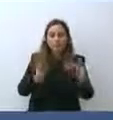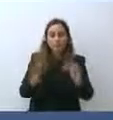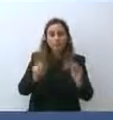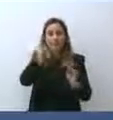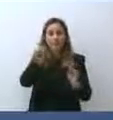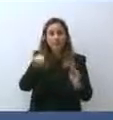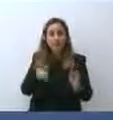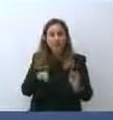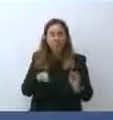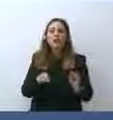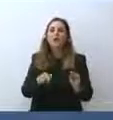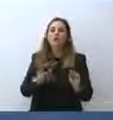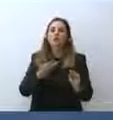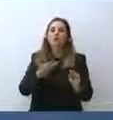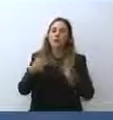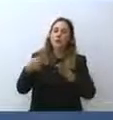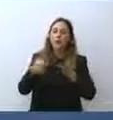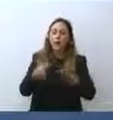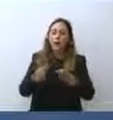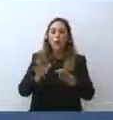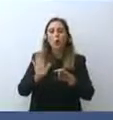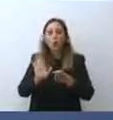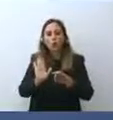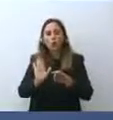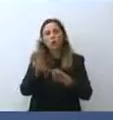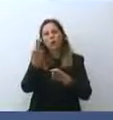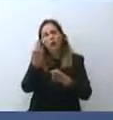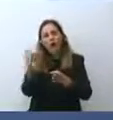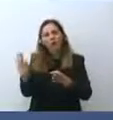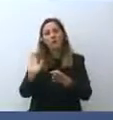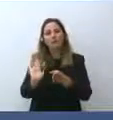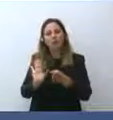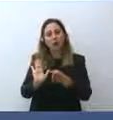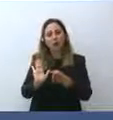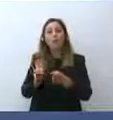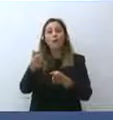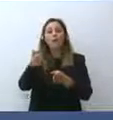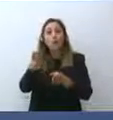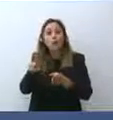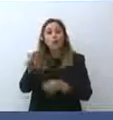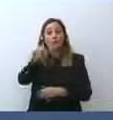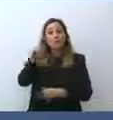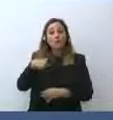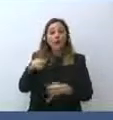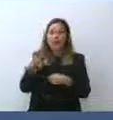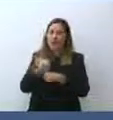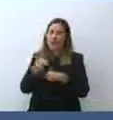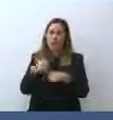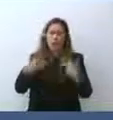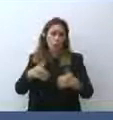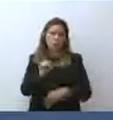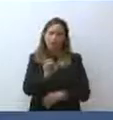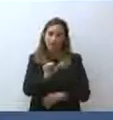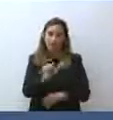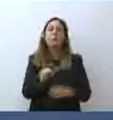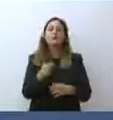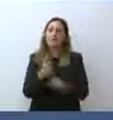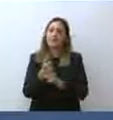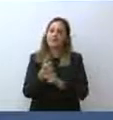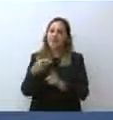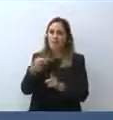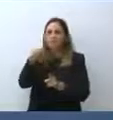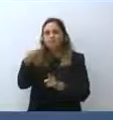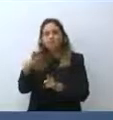particolare che riconosca il loro contributo a quel che ha fatto l'Italia in quel Paese. Ecco, io ora mi